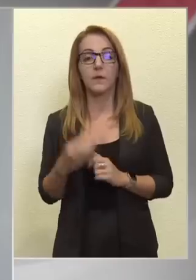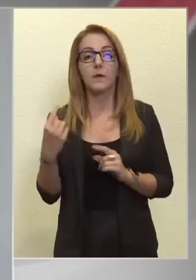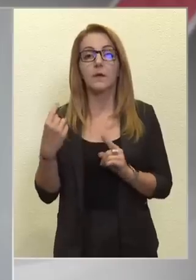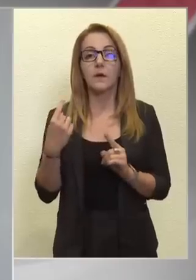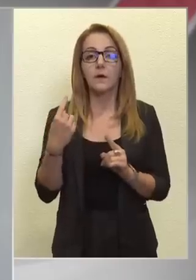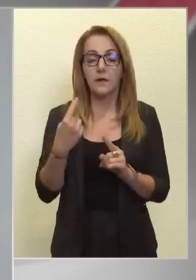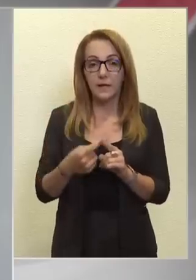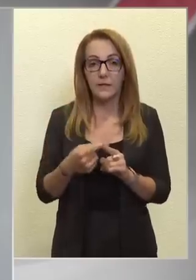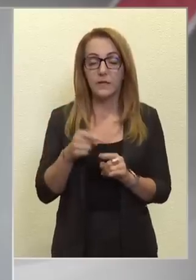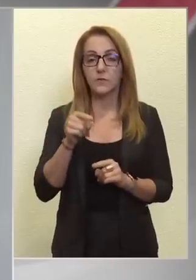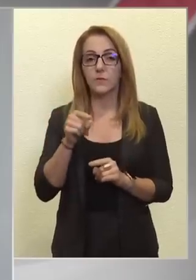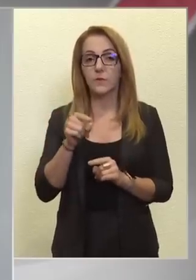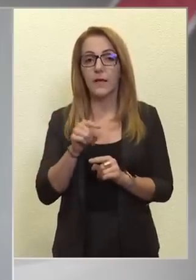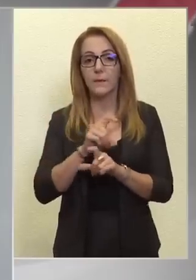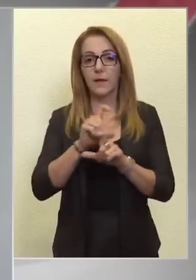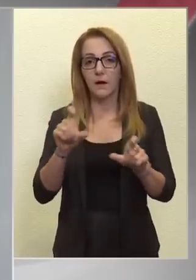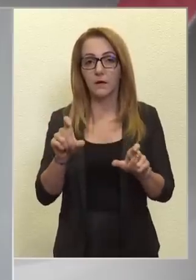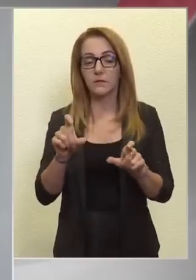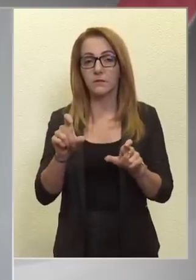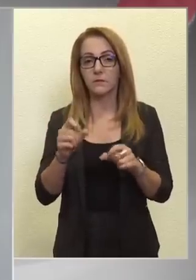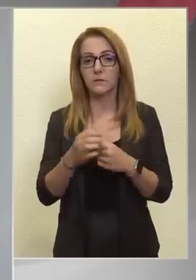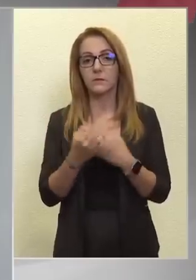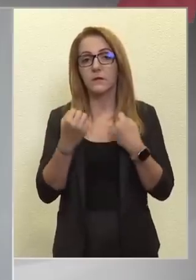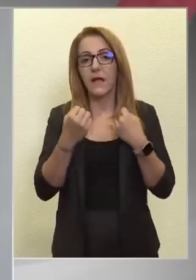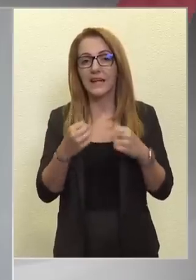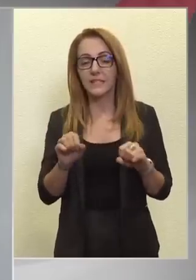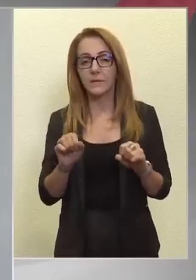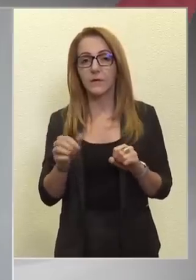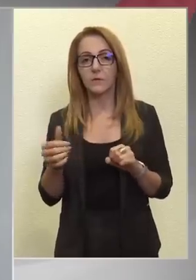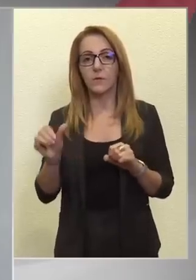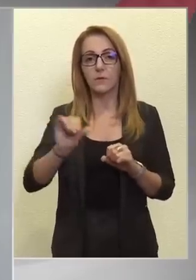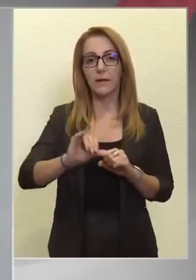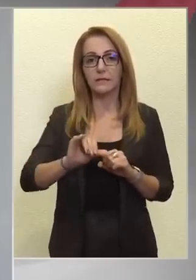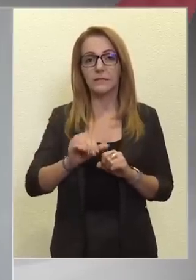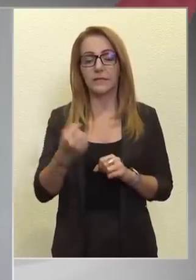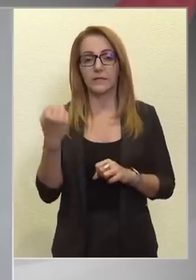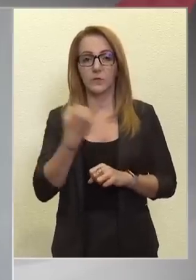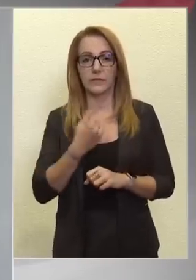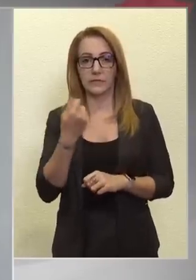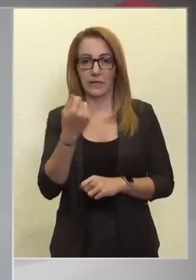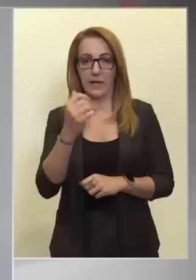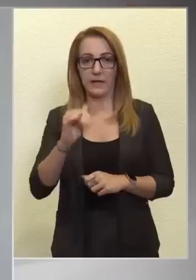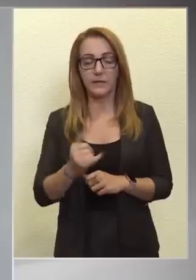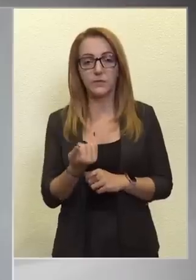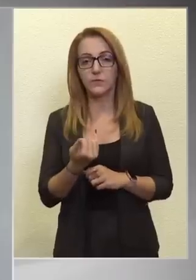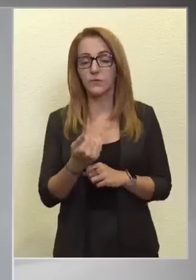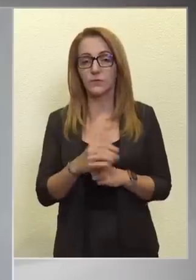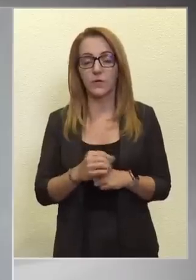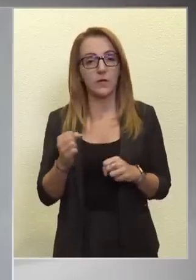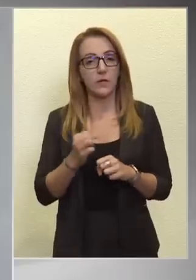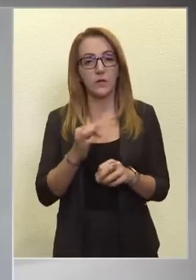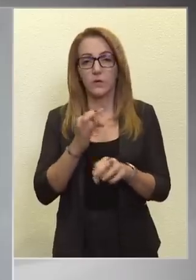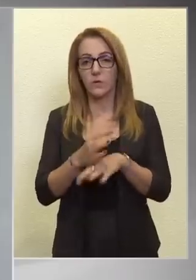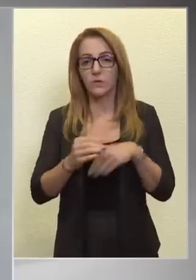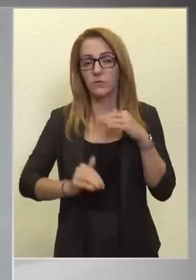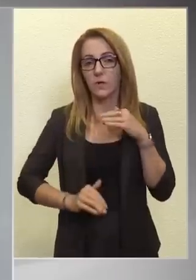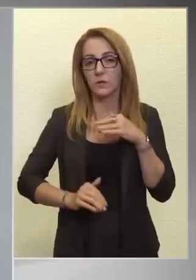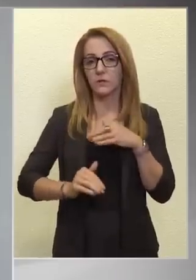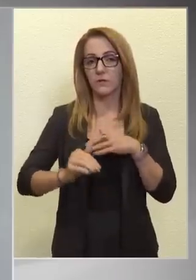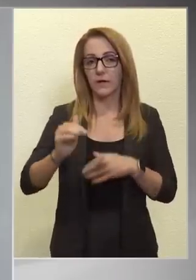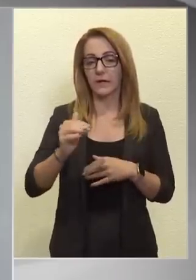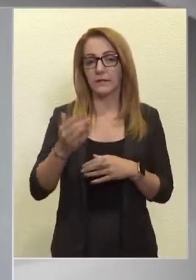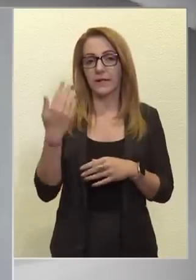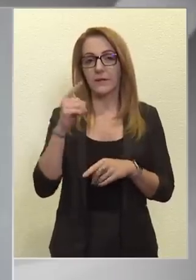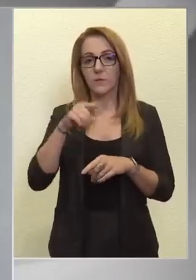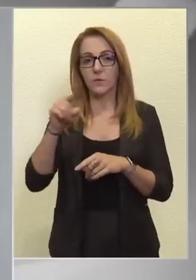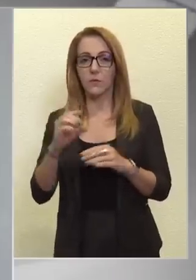Ráadásul ennek következtében elszabadult a benzin és a dízelár, és rohamosan növekedtek az elmúlt hónapokban